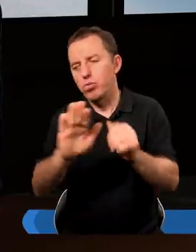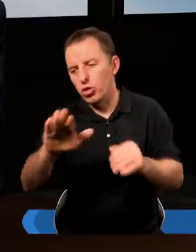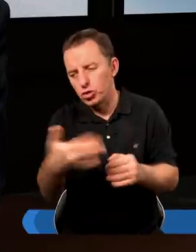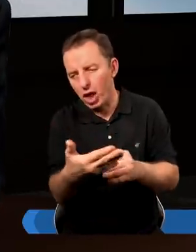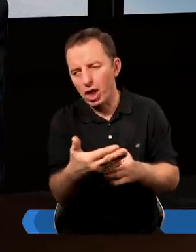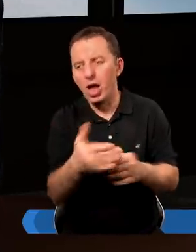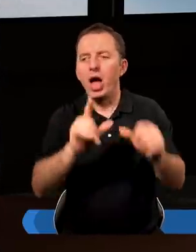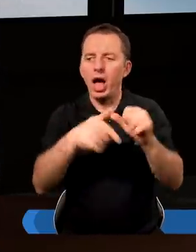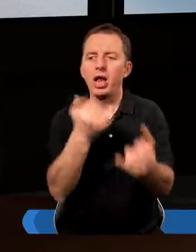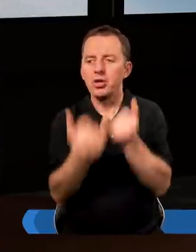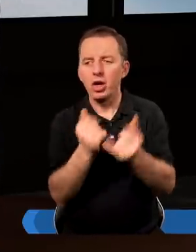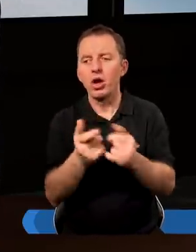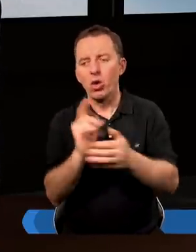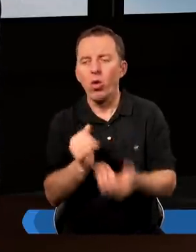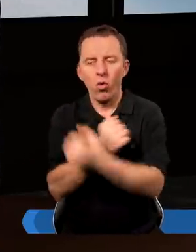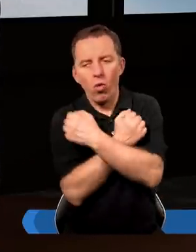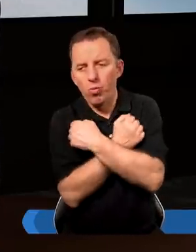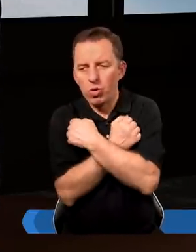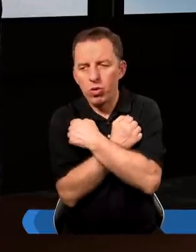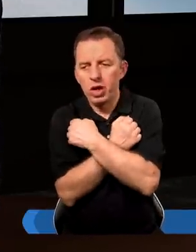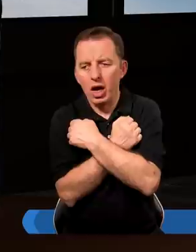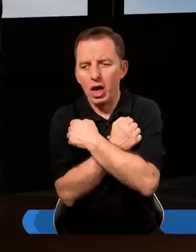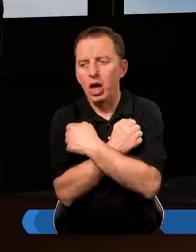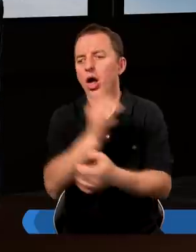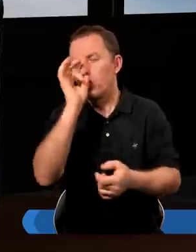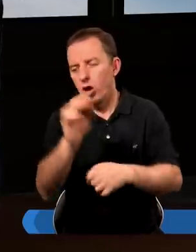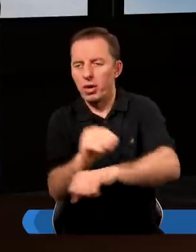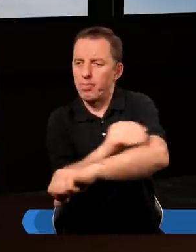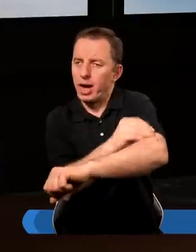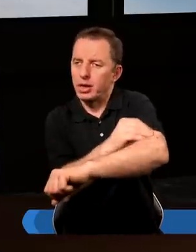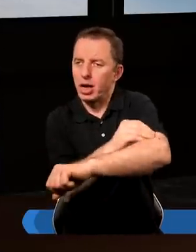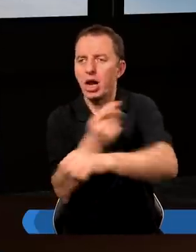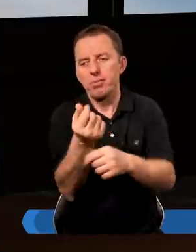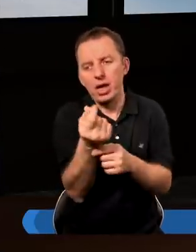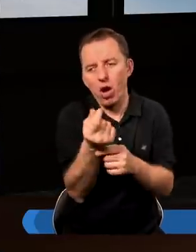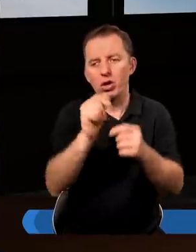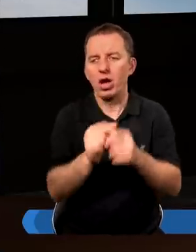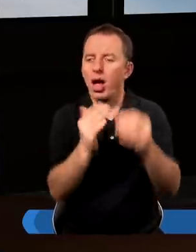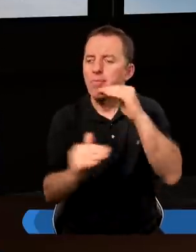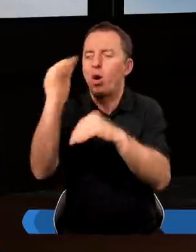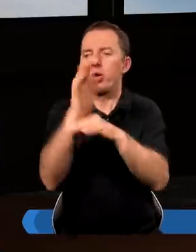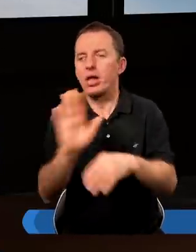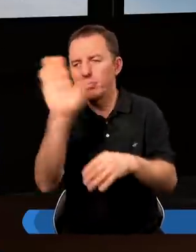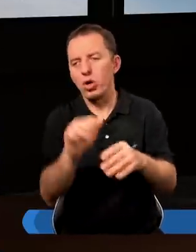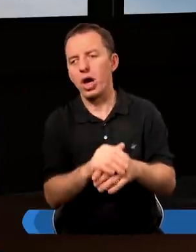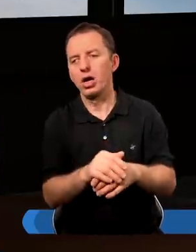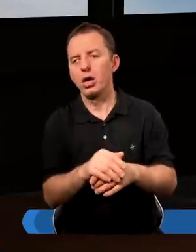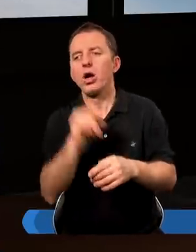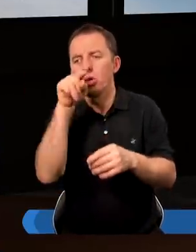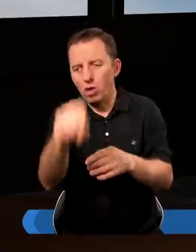źle. Ale jeśli się umiłuje dobra materialne, pieniądze ponad Boga,